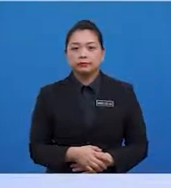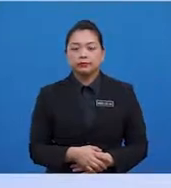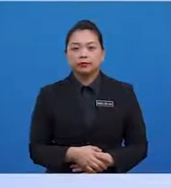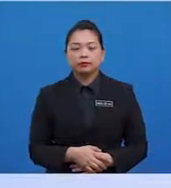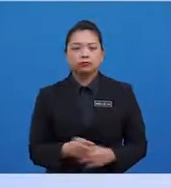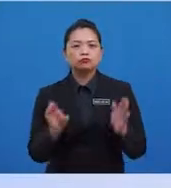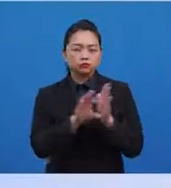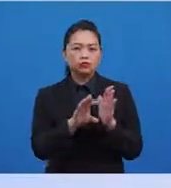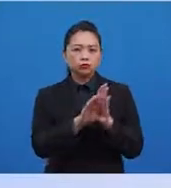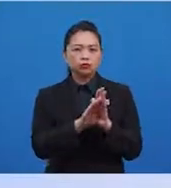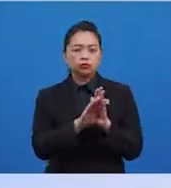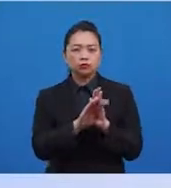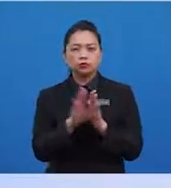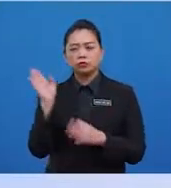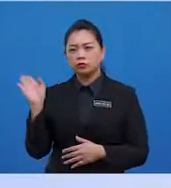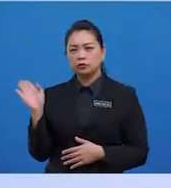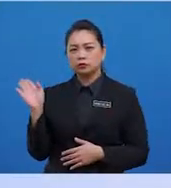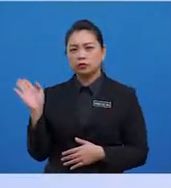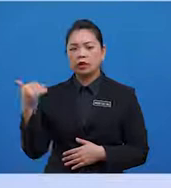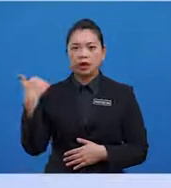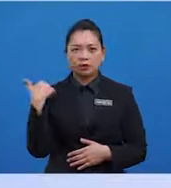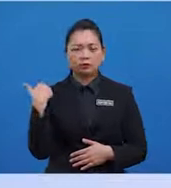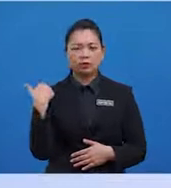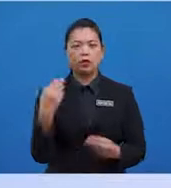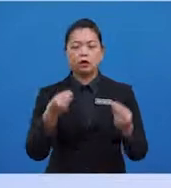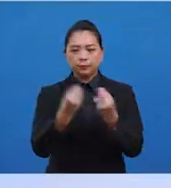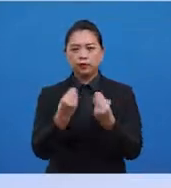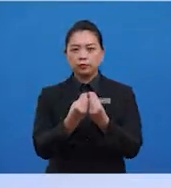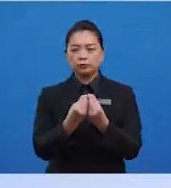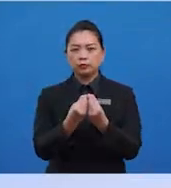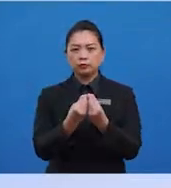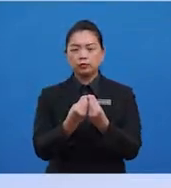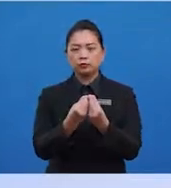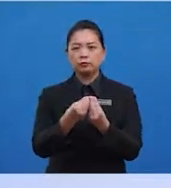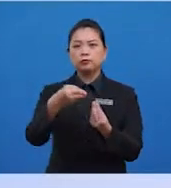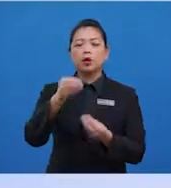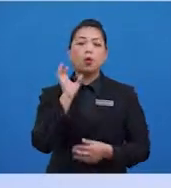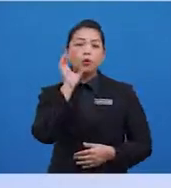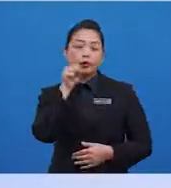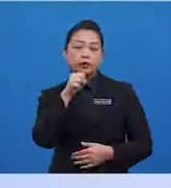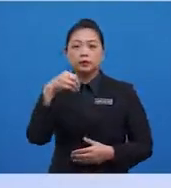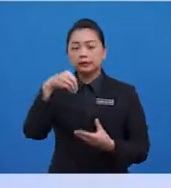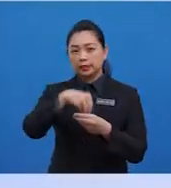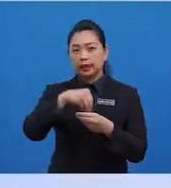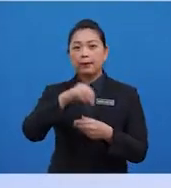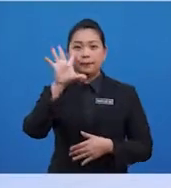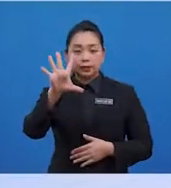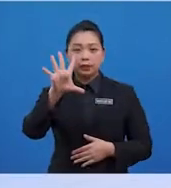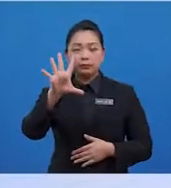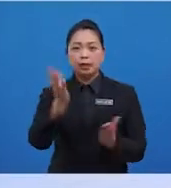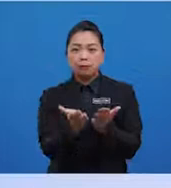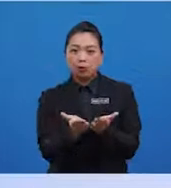Andaikan set data tersebut adalah bilangan biji orin dalam 5 bakul berlainan.